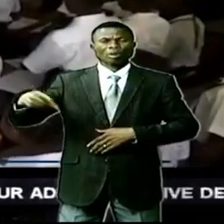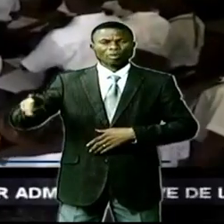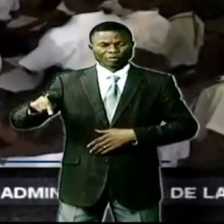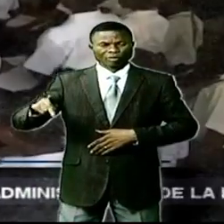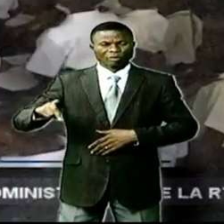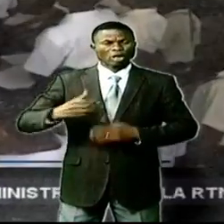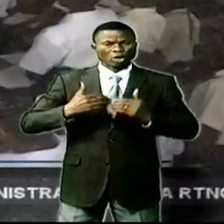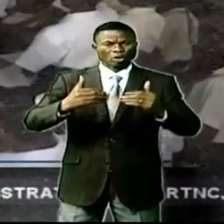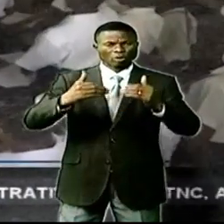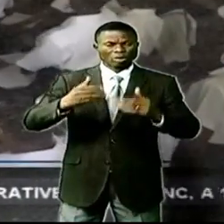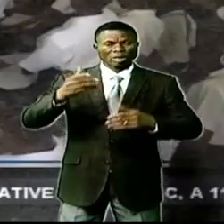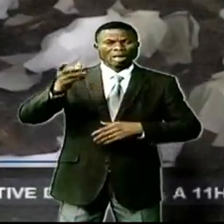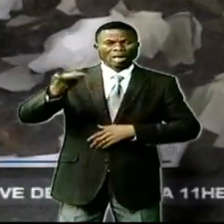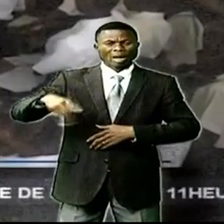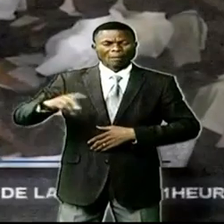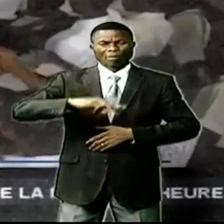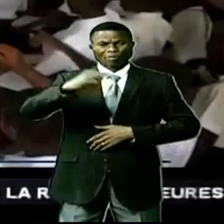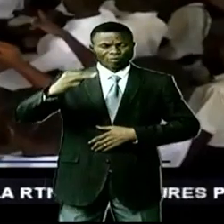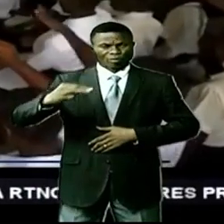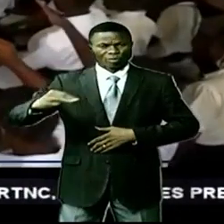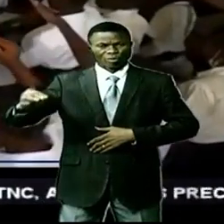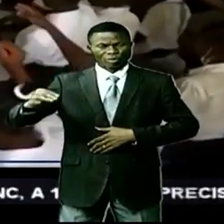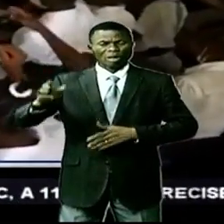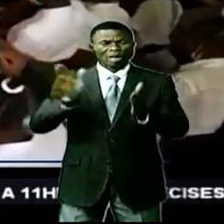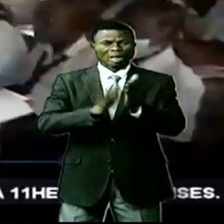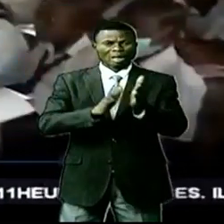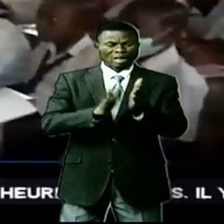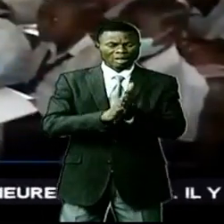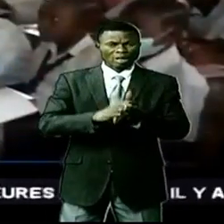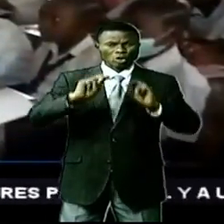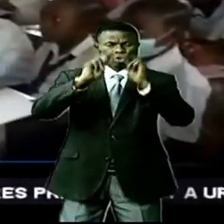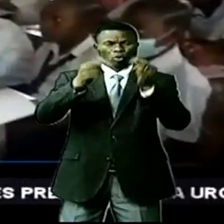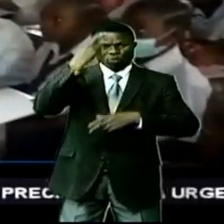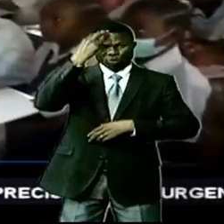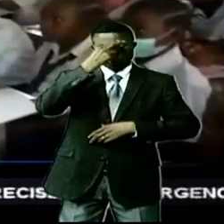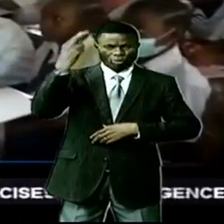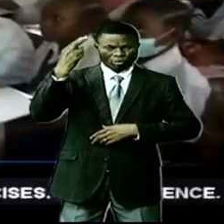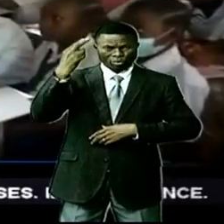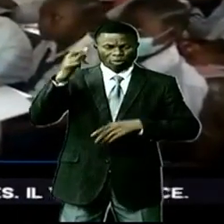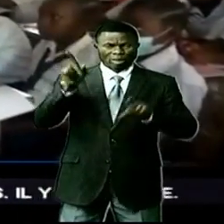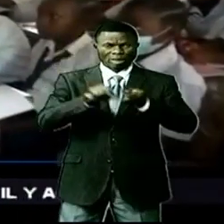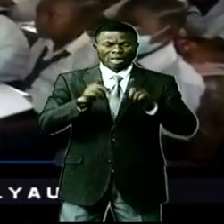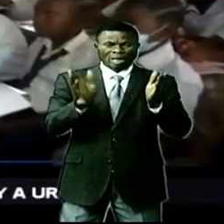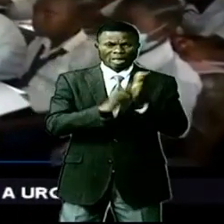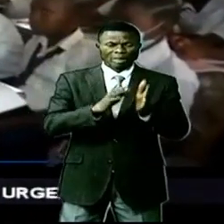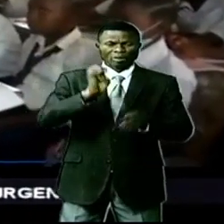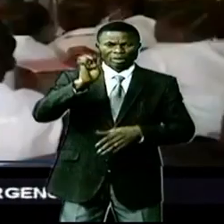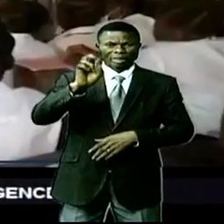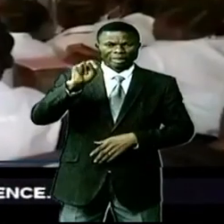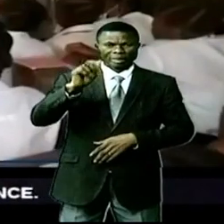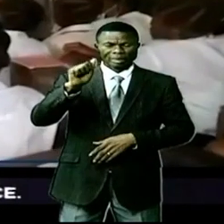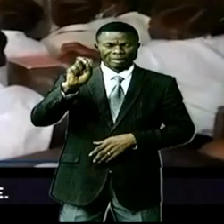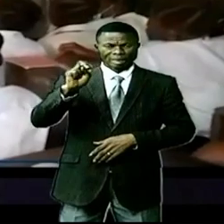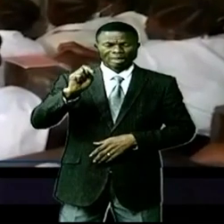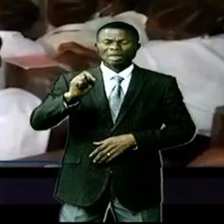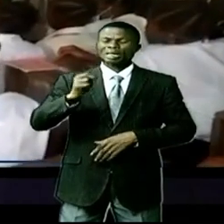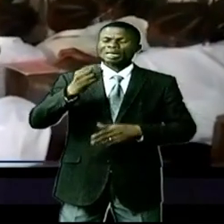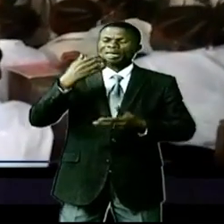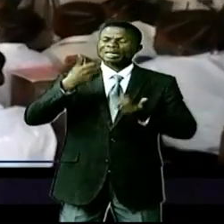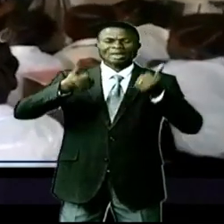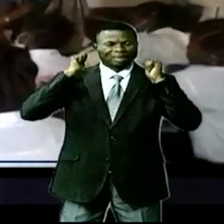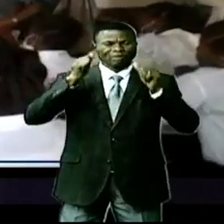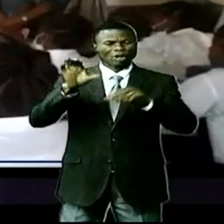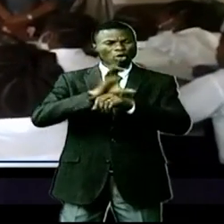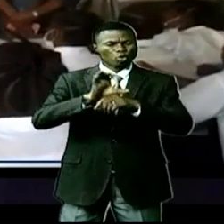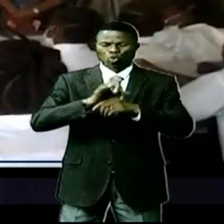notamment la province du Manima où les écoles du réseau catholique telles que École et Nano avaient catégoriquement refusé